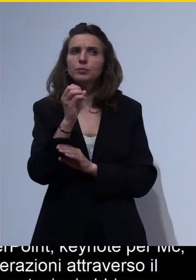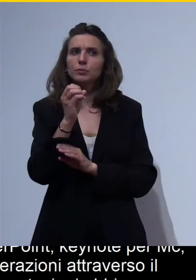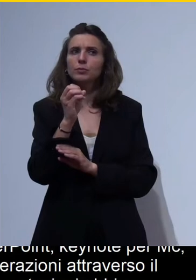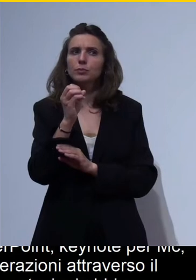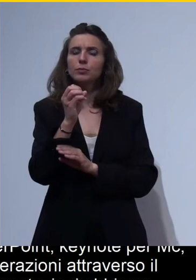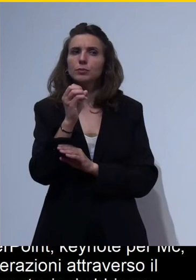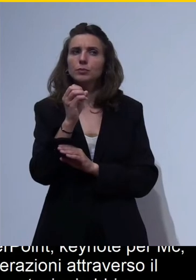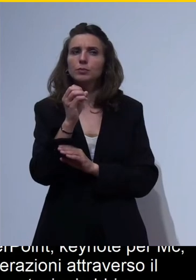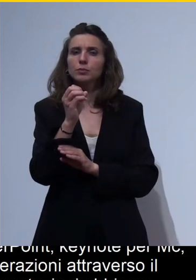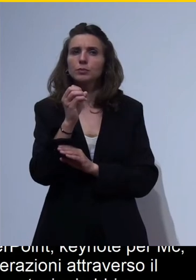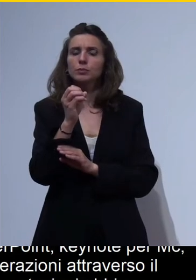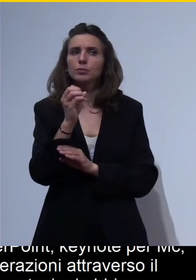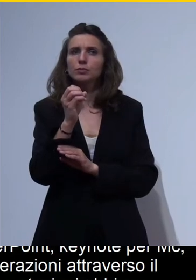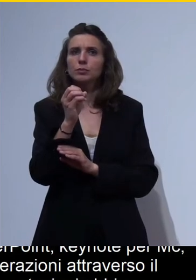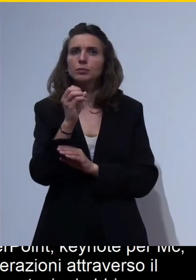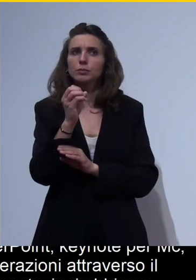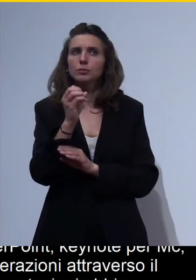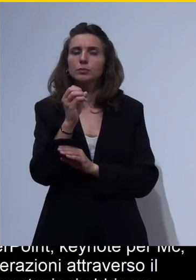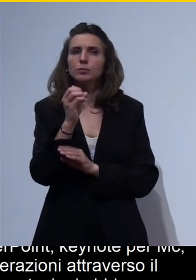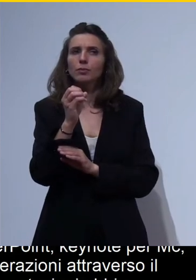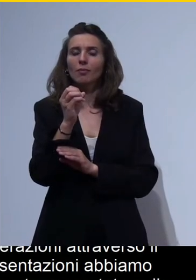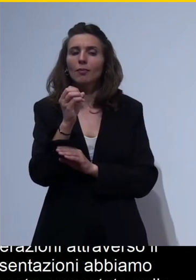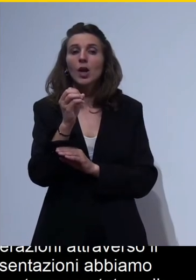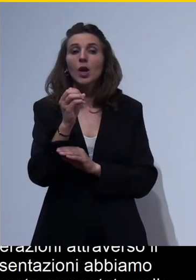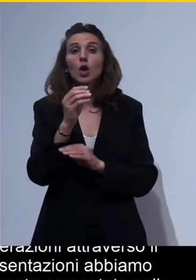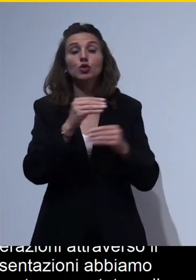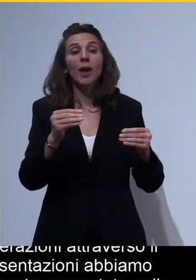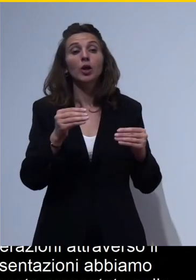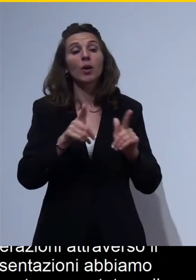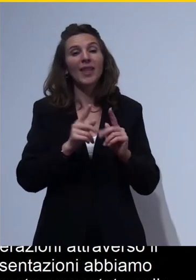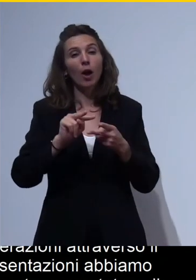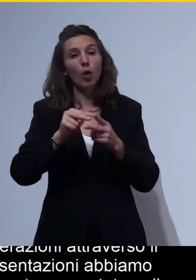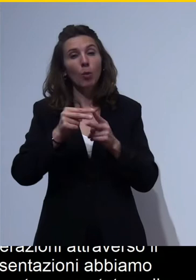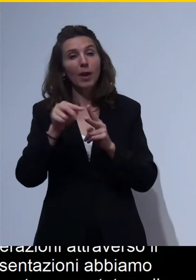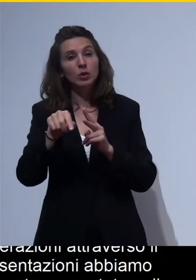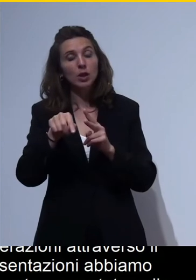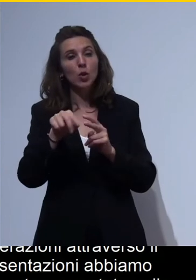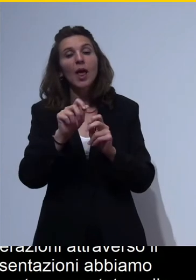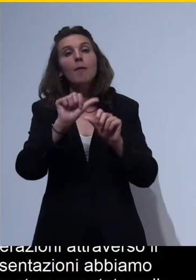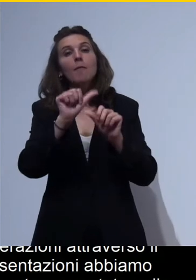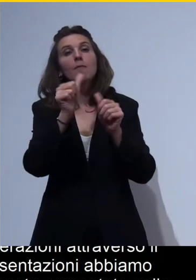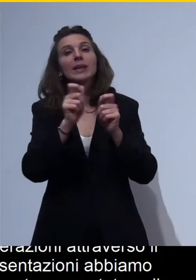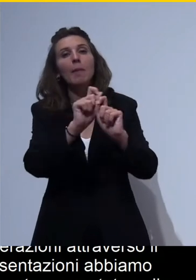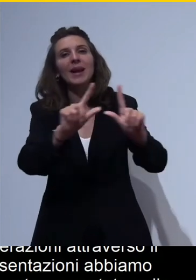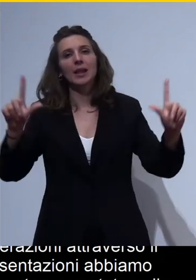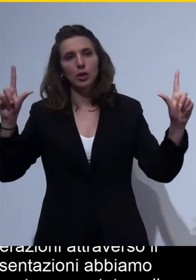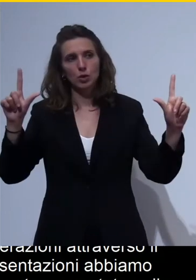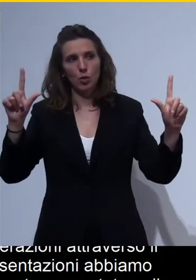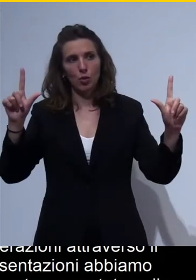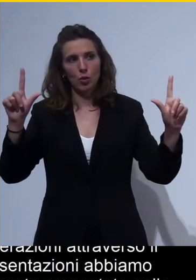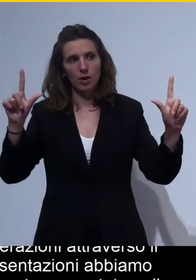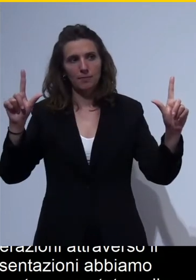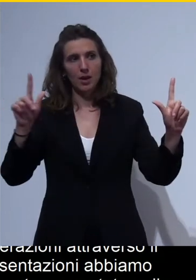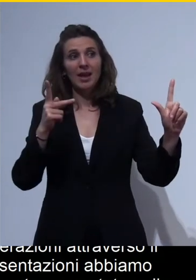direttamente presentate nella modalità presentazione dello strumento stesso, quindi per esempio PowerPoint in modalità presentazione o Keynote in modalità presentazione